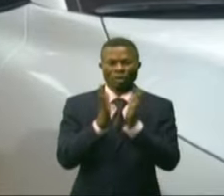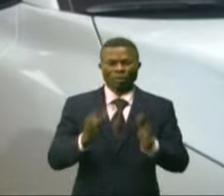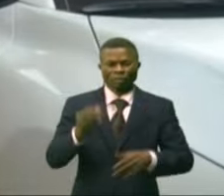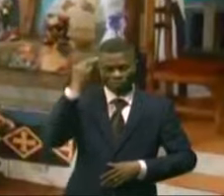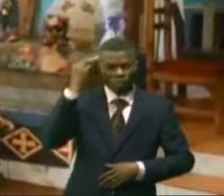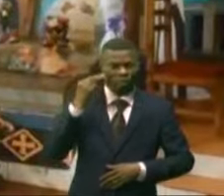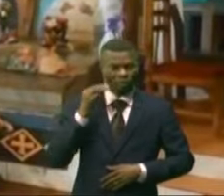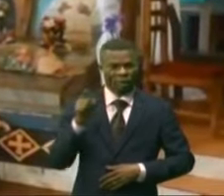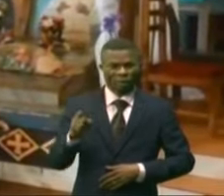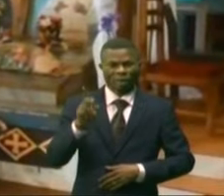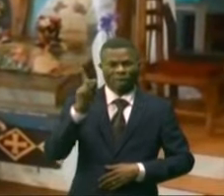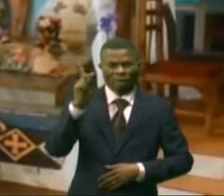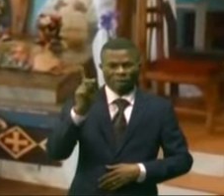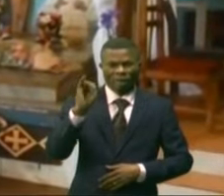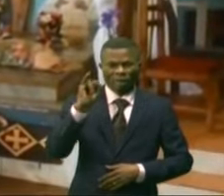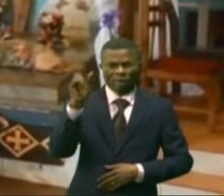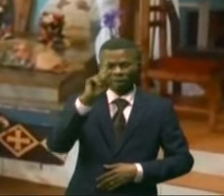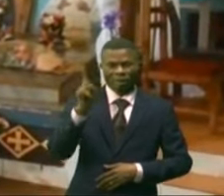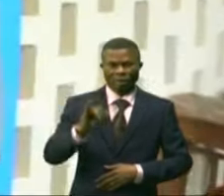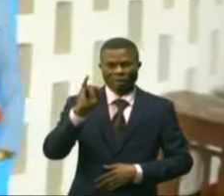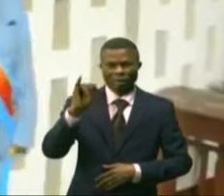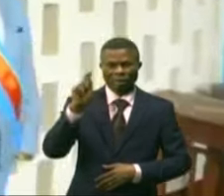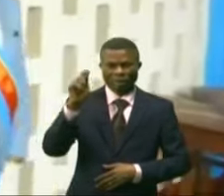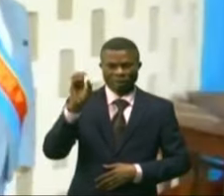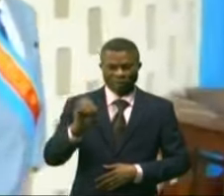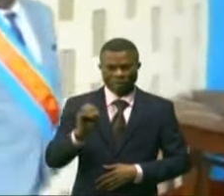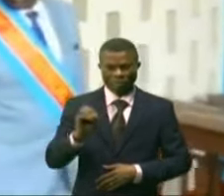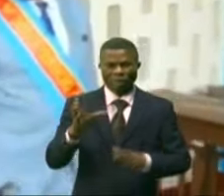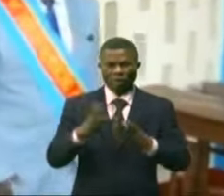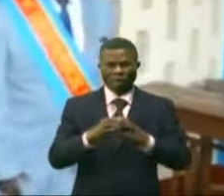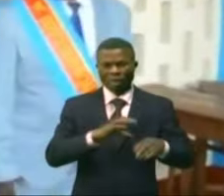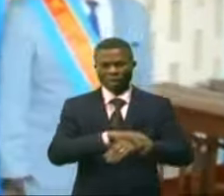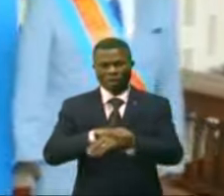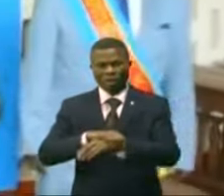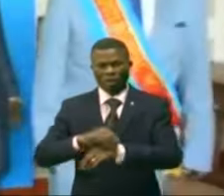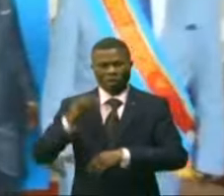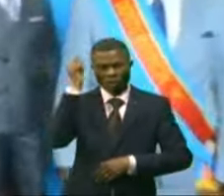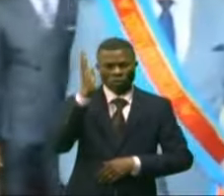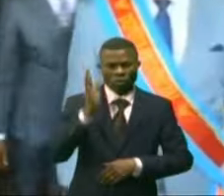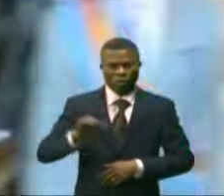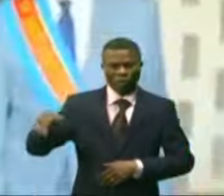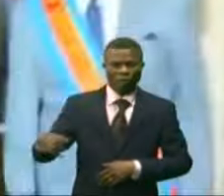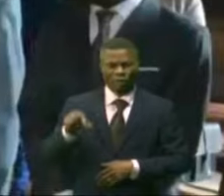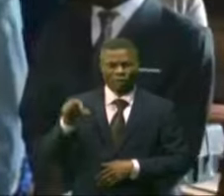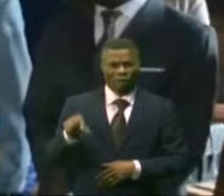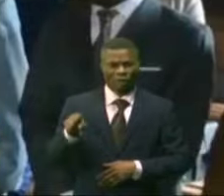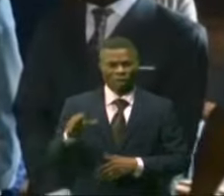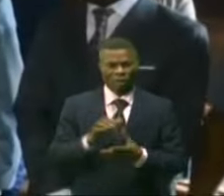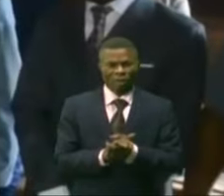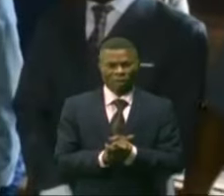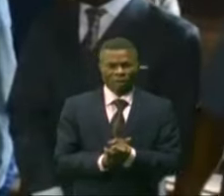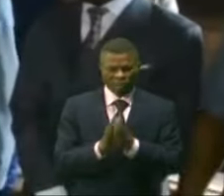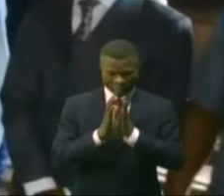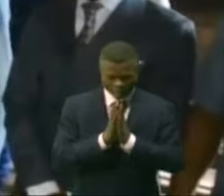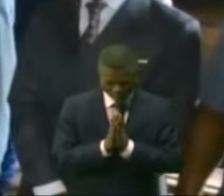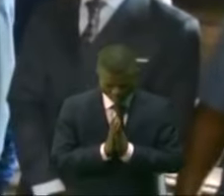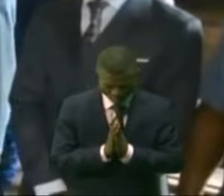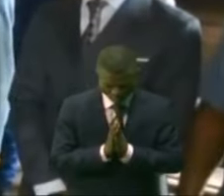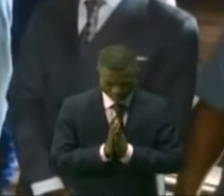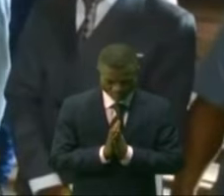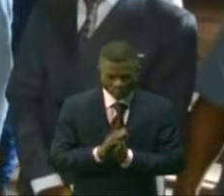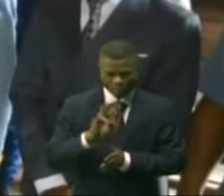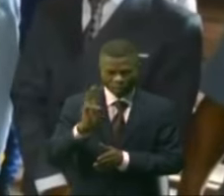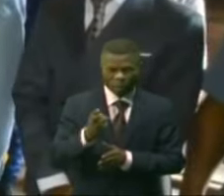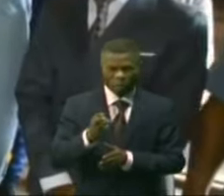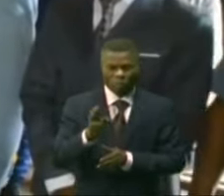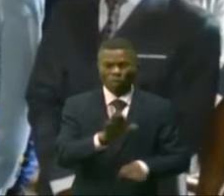Kizito Pakabombaka Pignamounoumé, sous la conduite du gouverneur Jean Bakomito Gambou, s'incline devant la troisième tombe